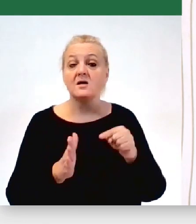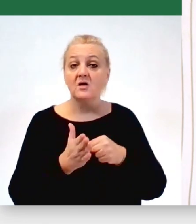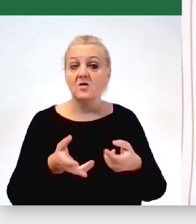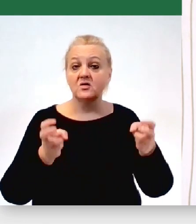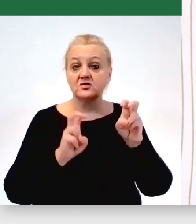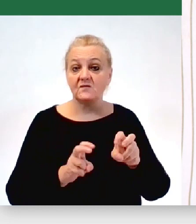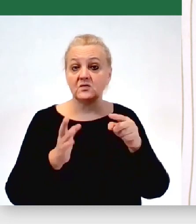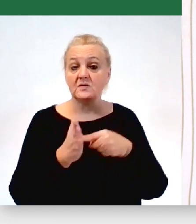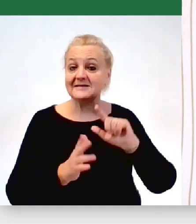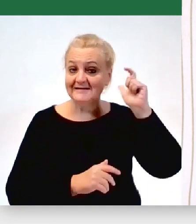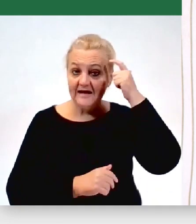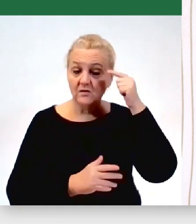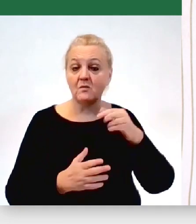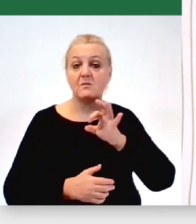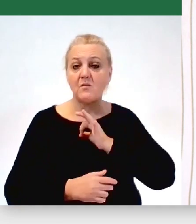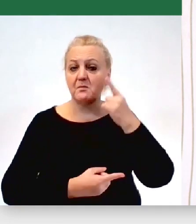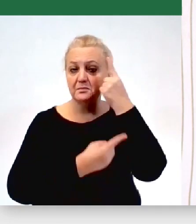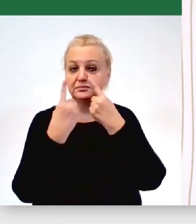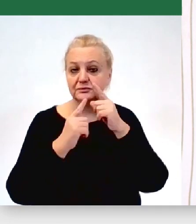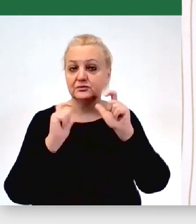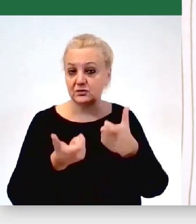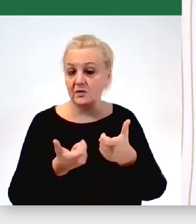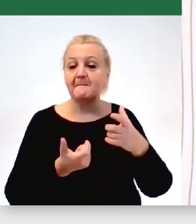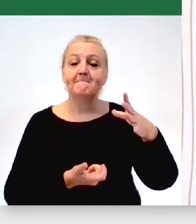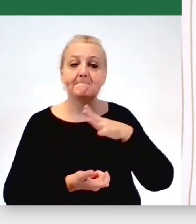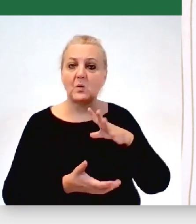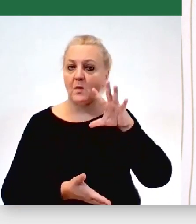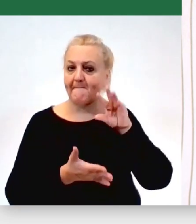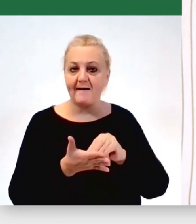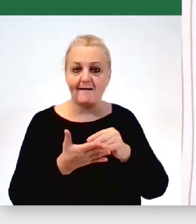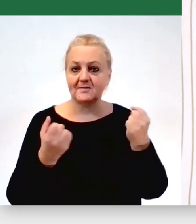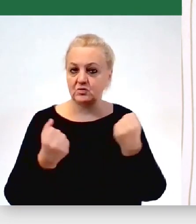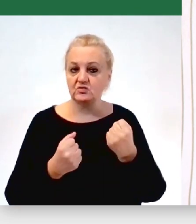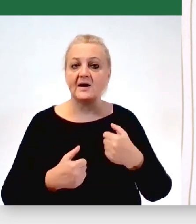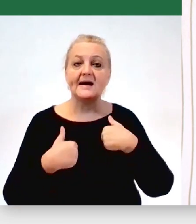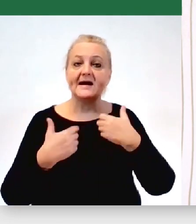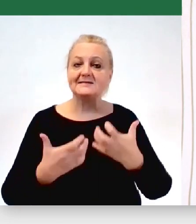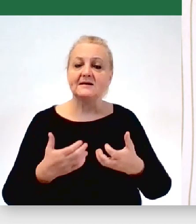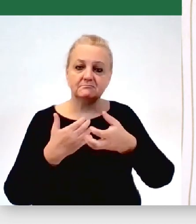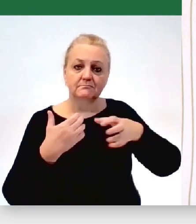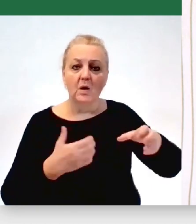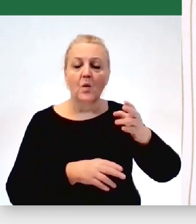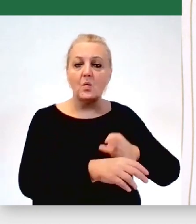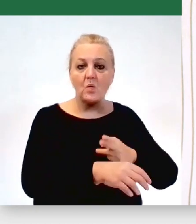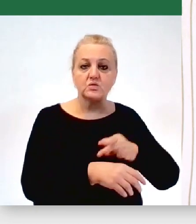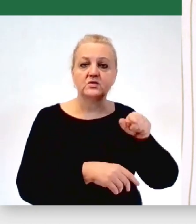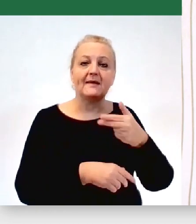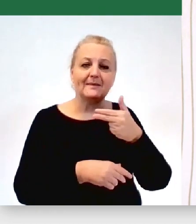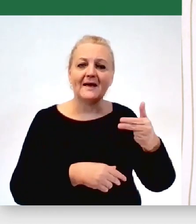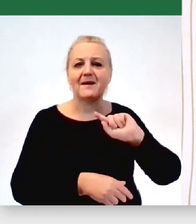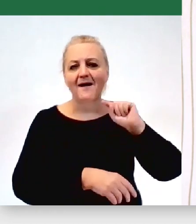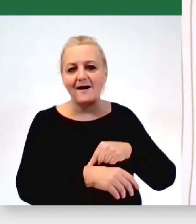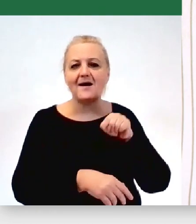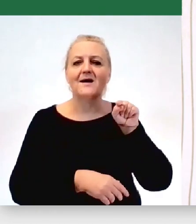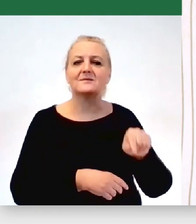takiego centrum w moim zamyśle było to bardzo praktyczne. Ja chciałam bardzo oddzielić urząd kwestie administracyjne,